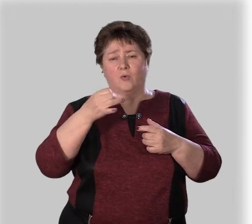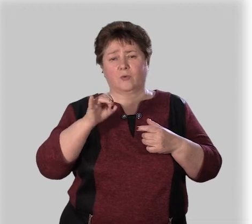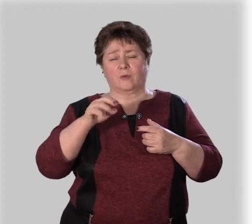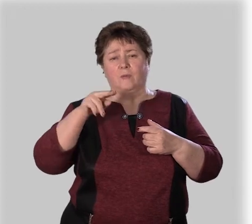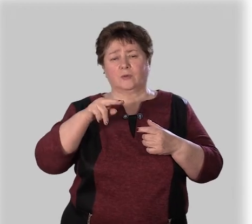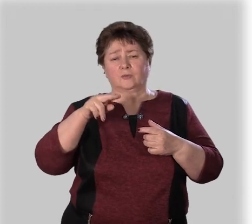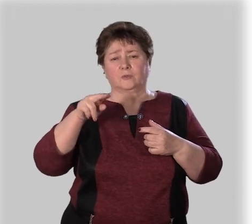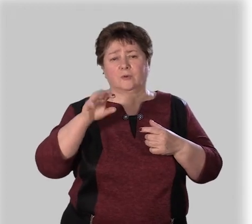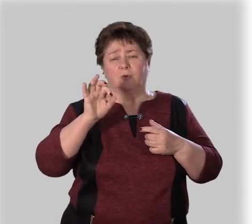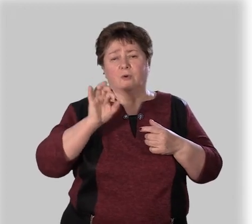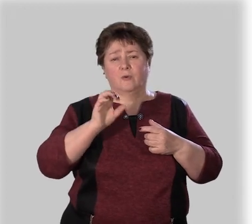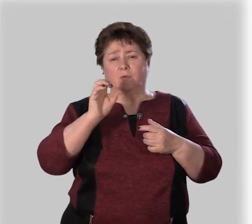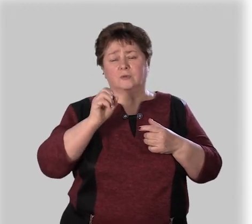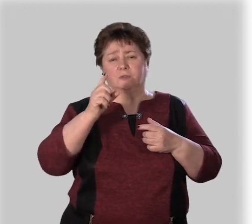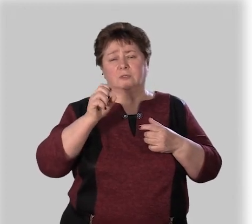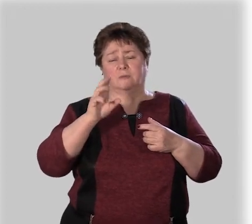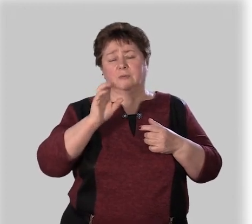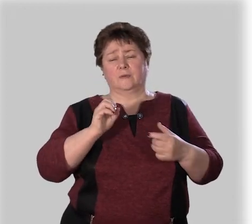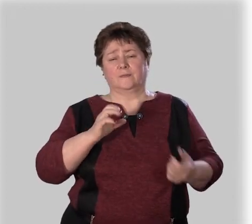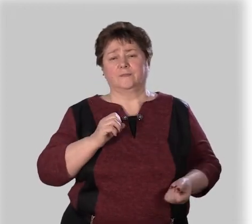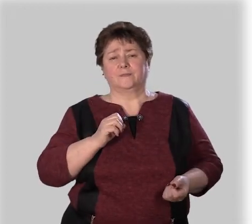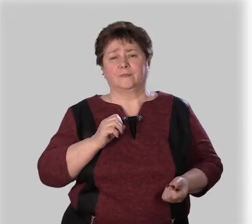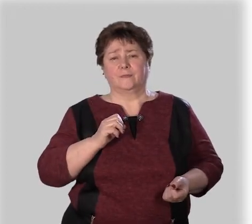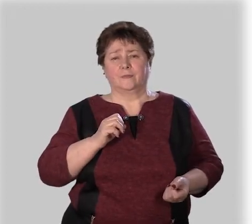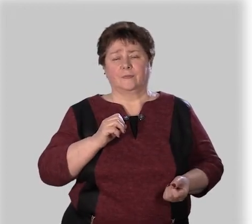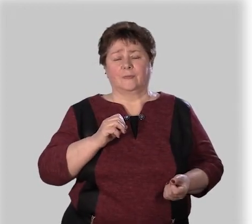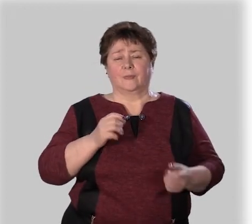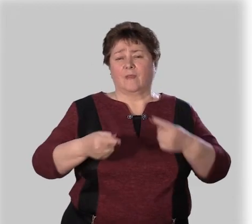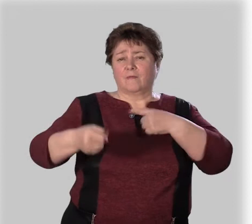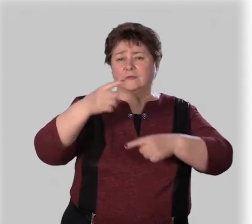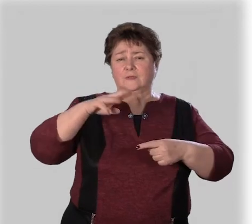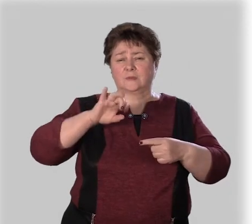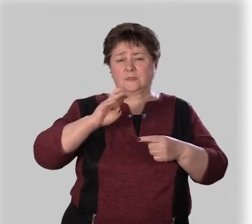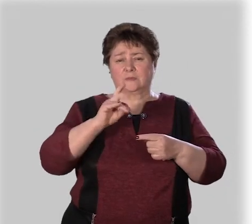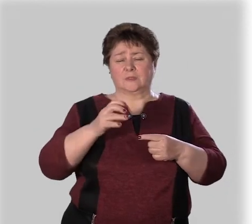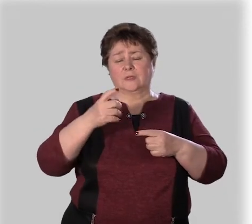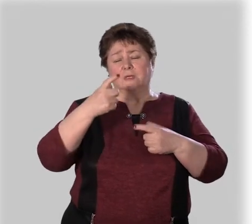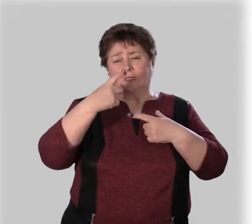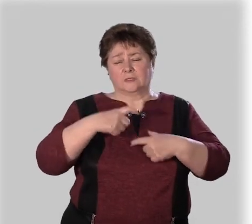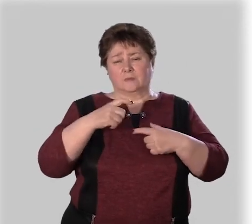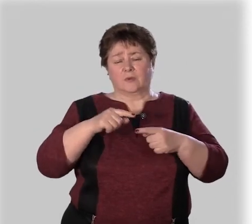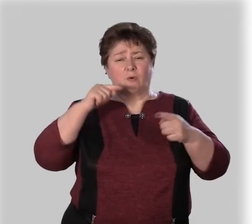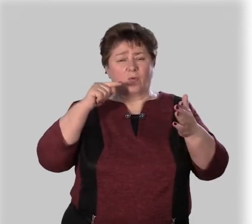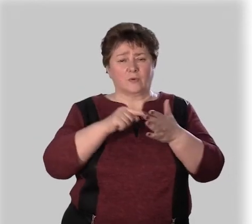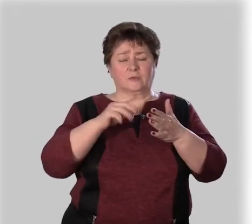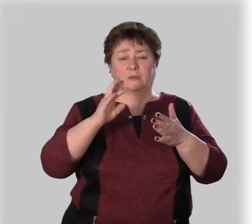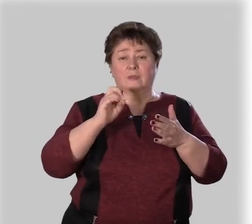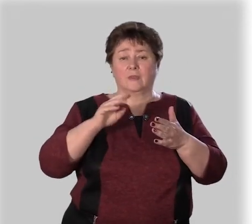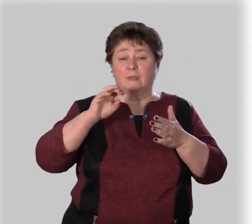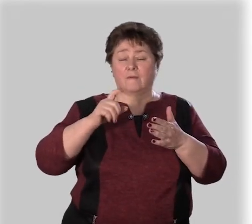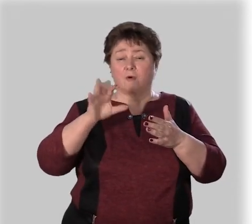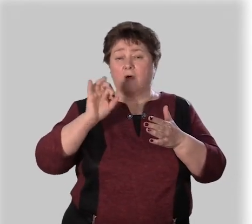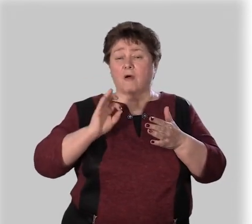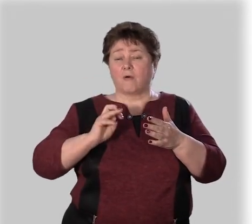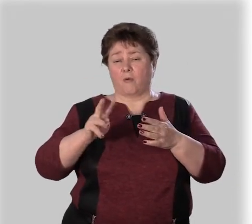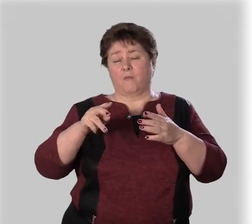собой, предложный падеж – о себе. Возвратное местоимение себя указывает на того,